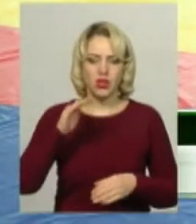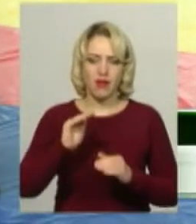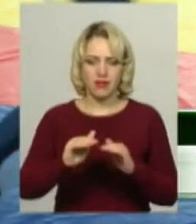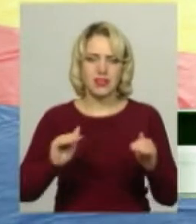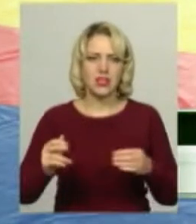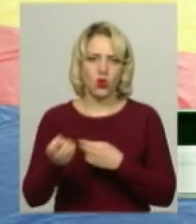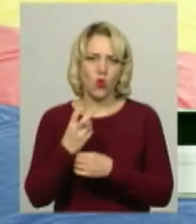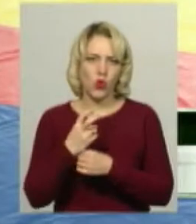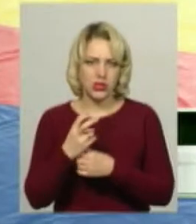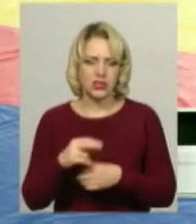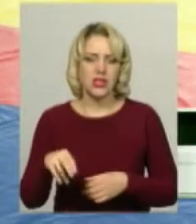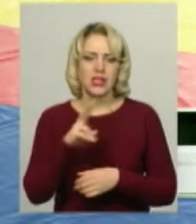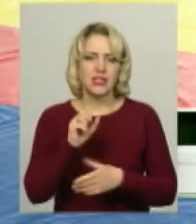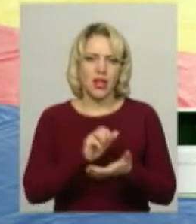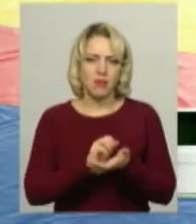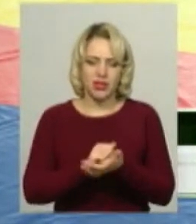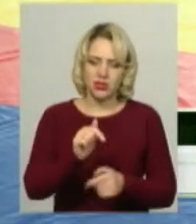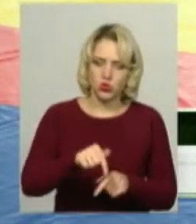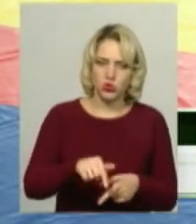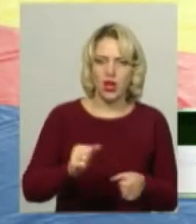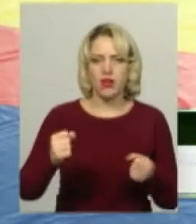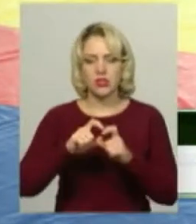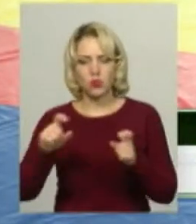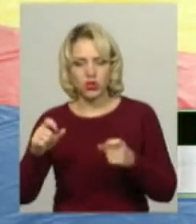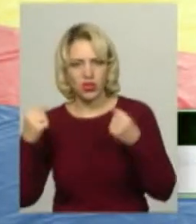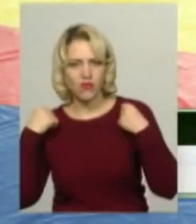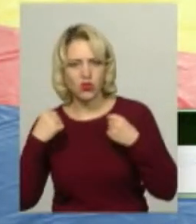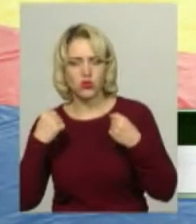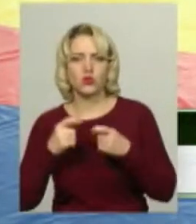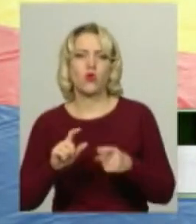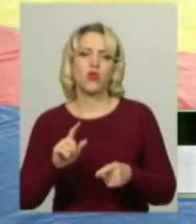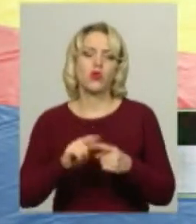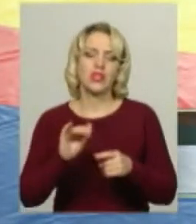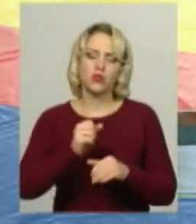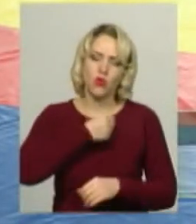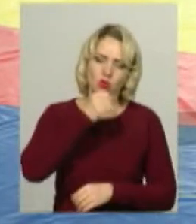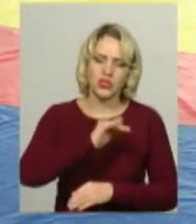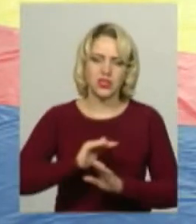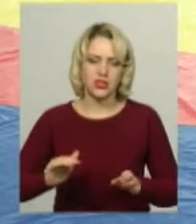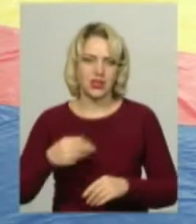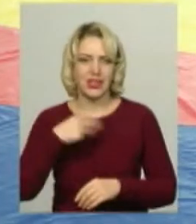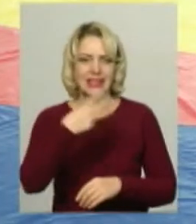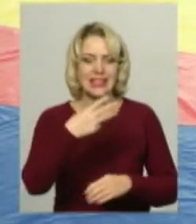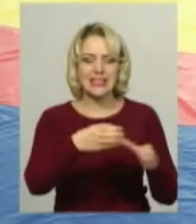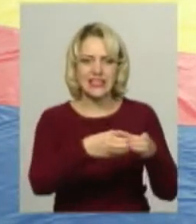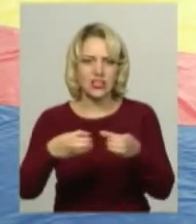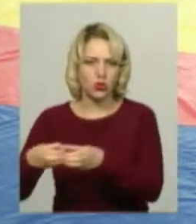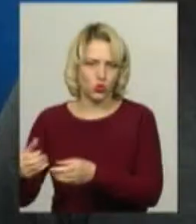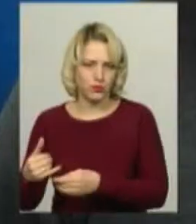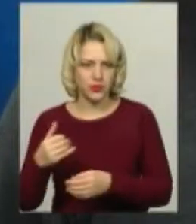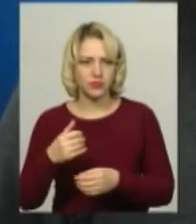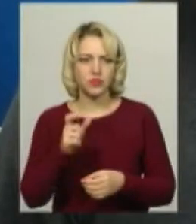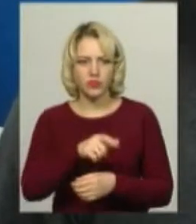Багато хлопців ходять займатися і сюди, в спортивну школу, і дорослі, і діти. В мене по 30 чоловік, в кожній групі хлопці задіяні.